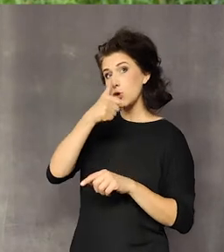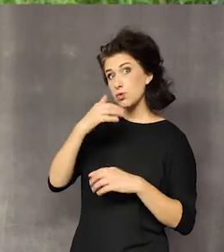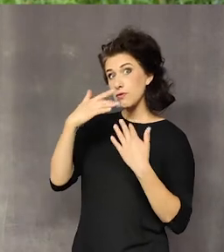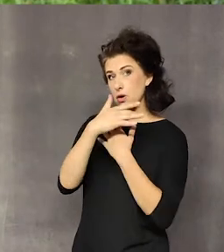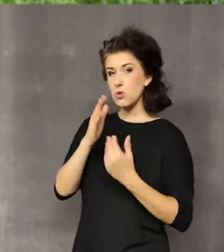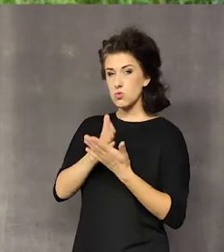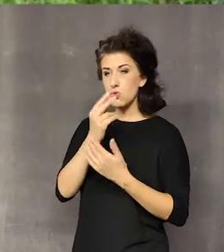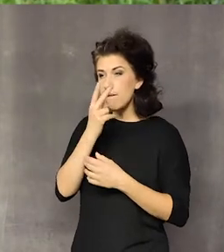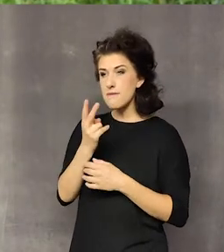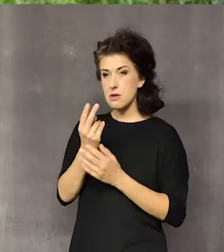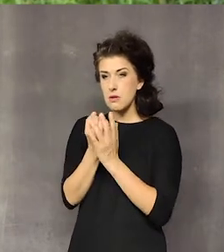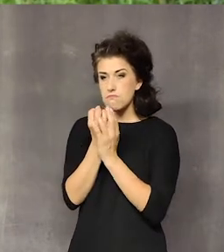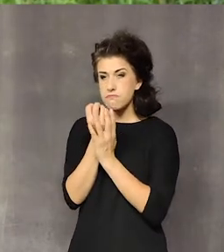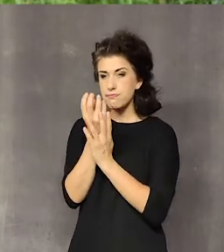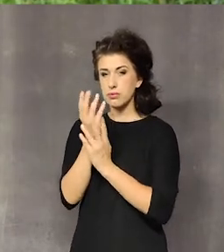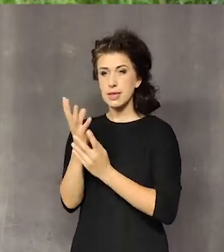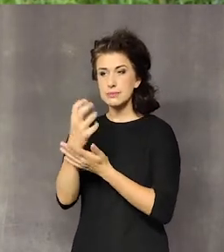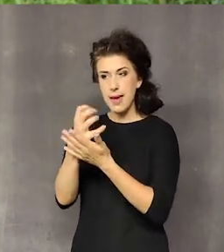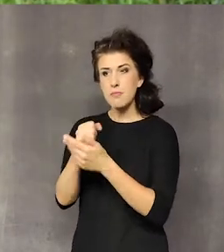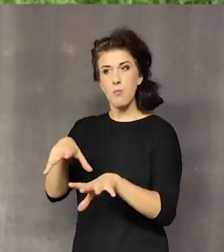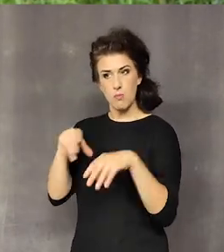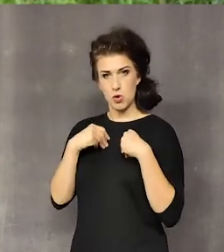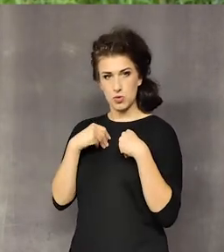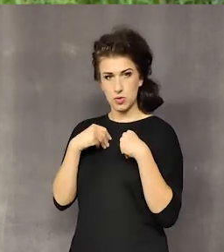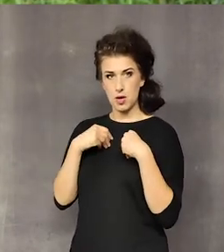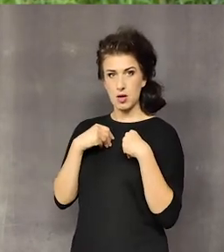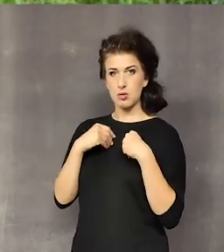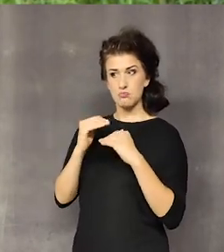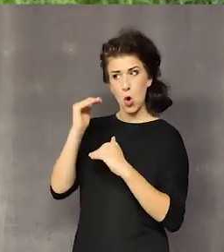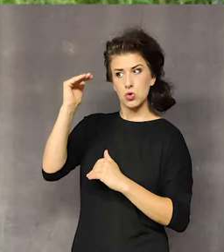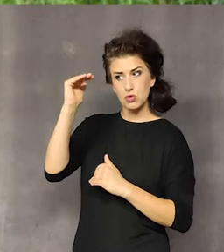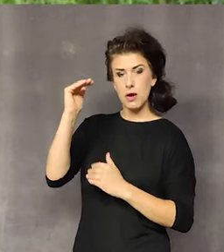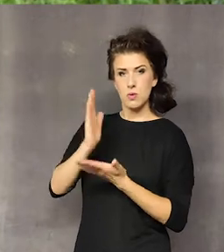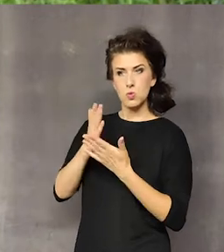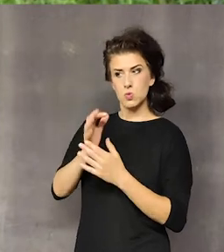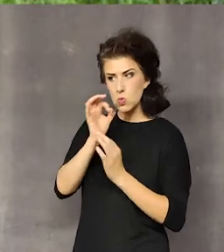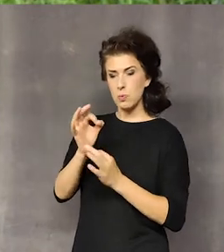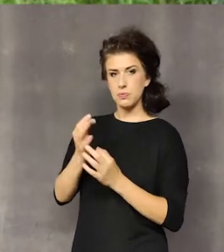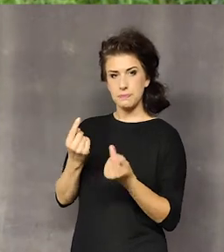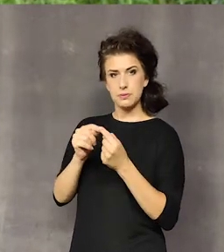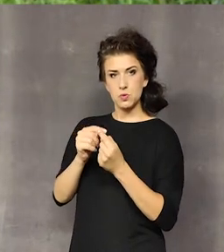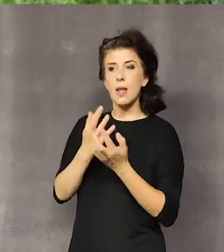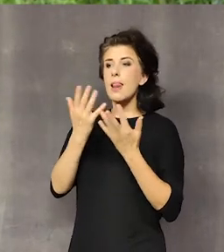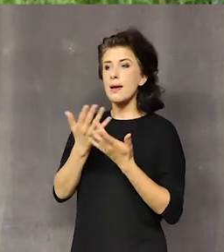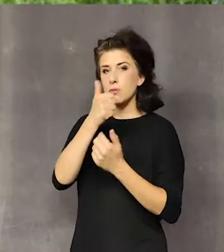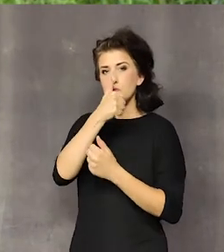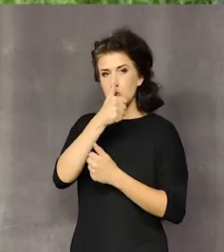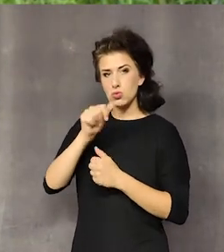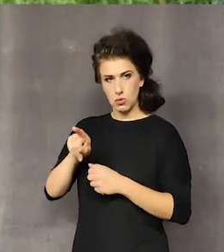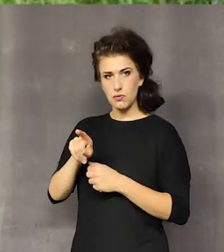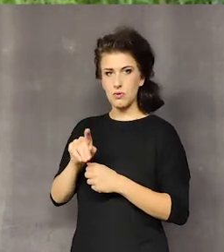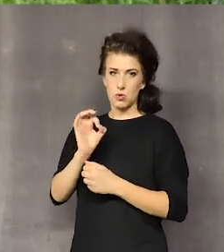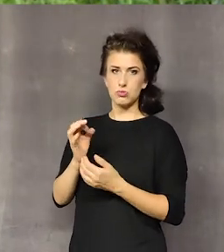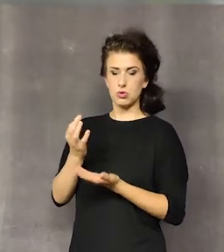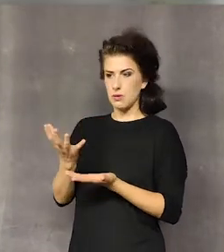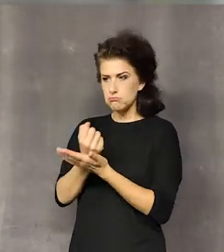wtedy możemy zbierać. Większość roślin, jeśli jest w takim stanie, można powiedzieć już dojrzałości, można powiedzieć zbiorczej, to muszą być lekko brązowe. Tutaj sobie